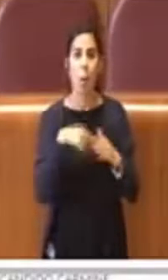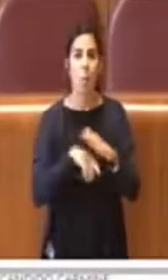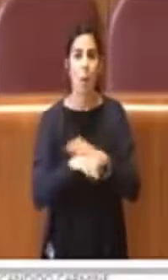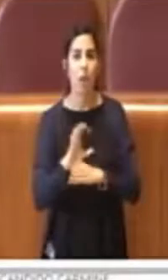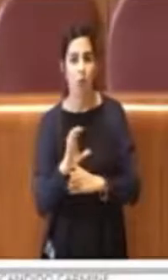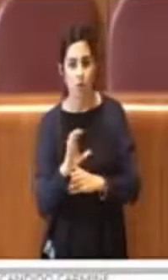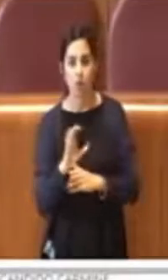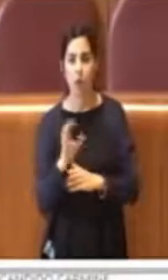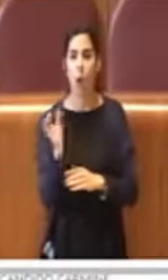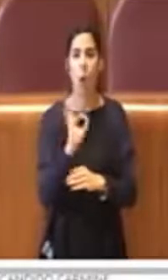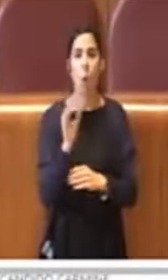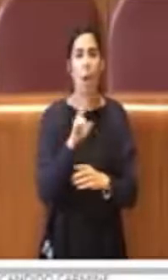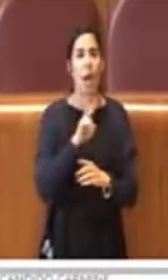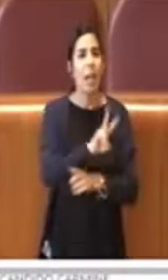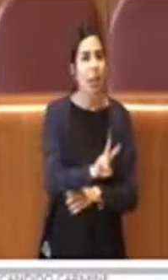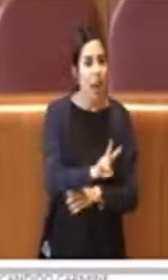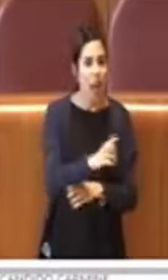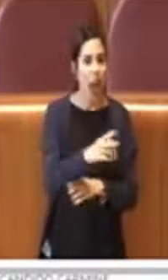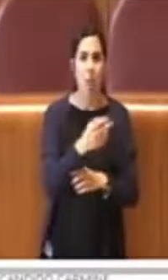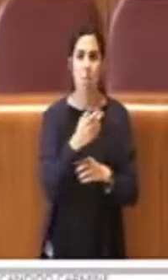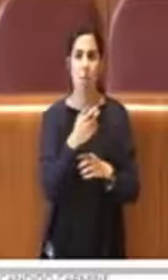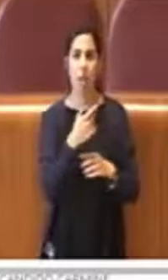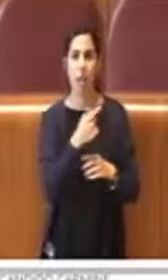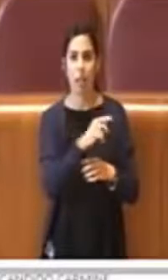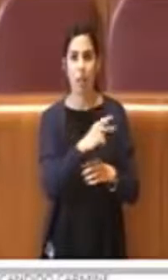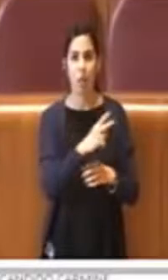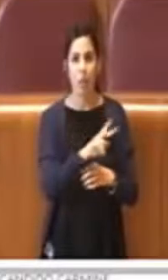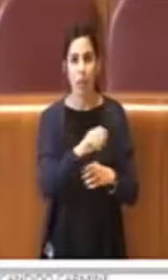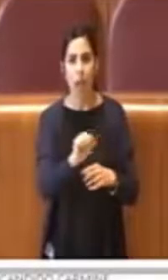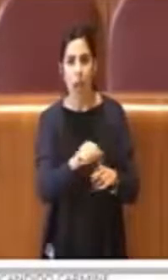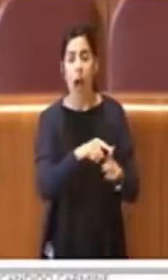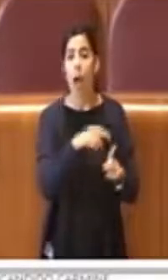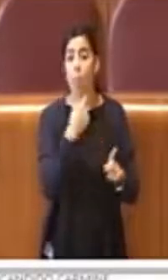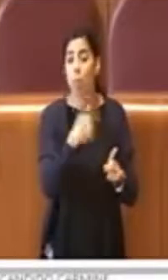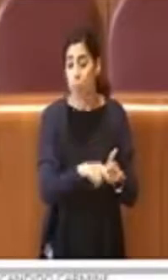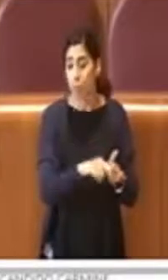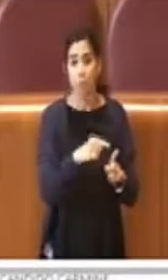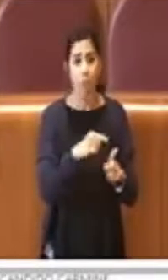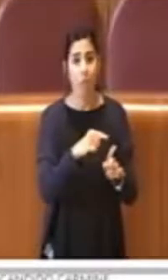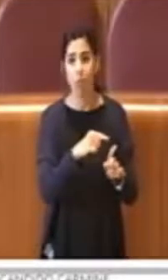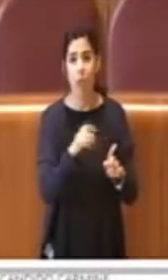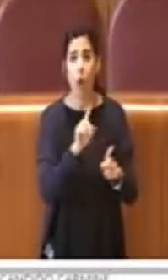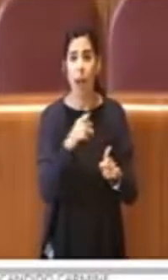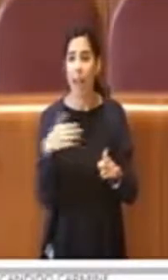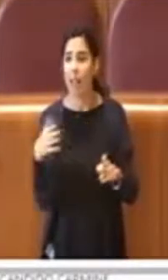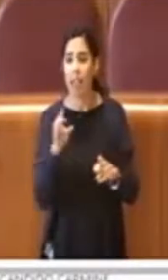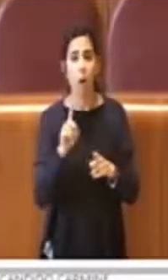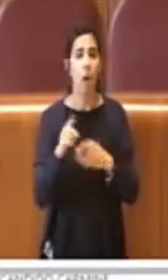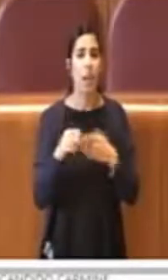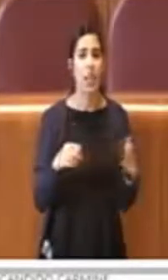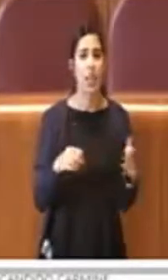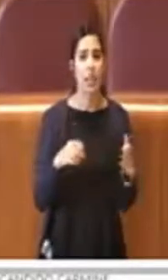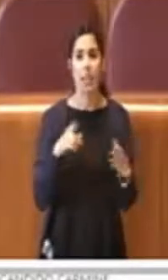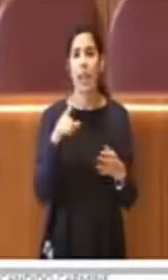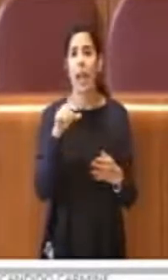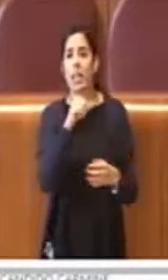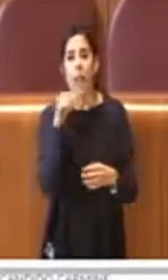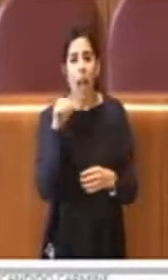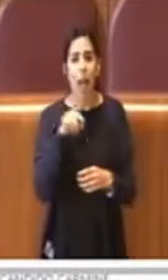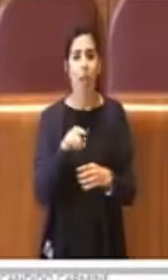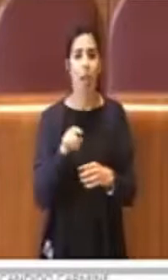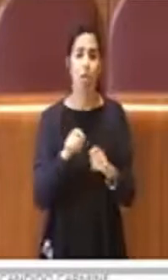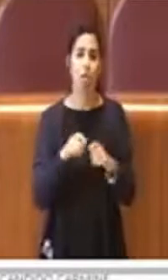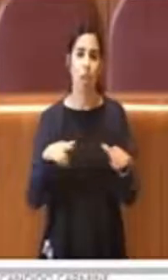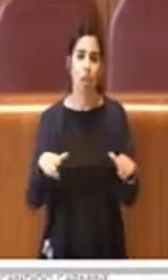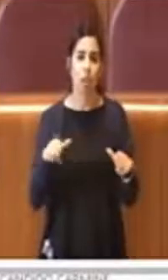destra né di sinistra né del Movimento 5 Stelle, sono opere fondamentali che dobbiamo realizzare quanto prima, se vogliamo dare un'opportunità